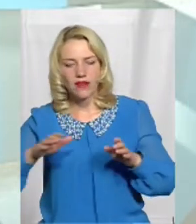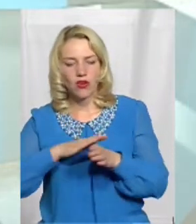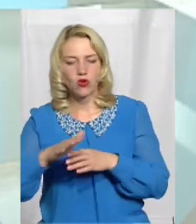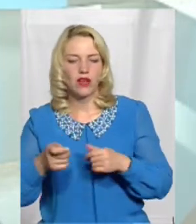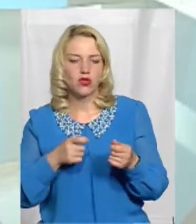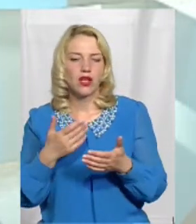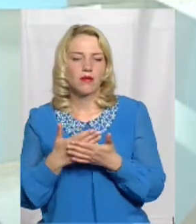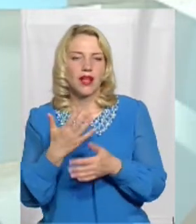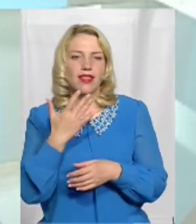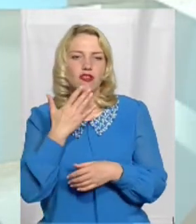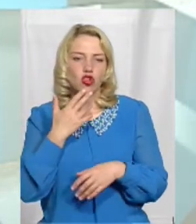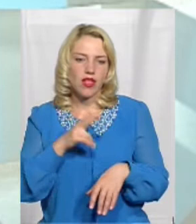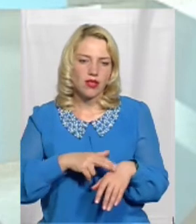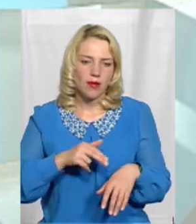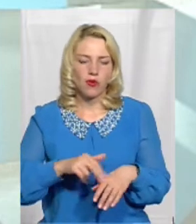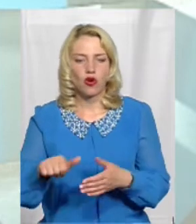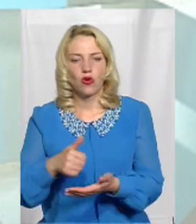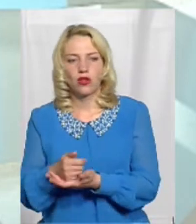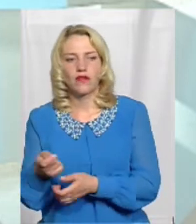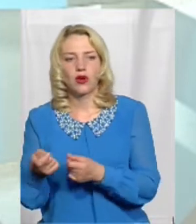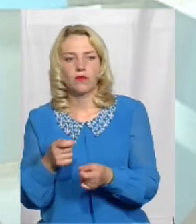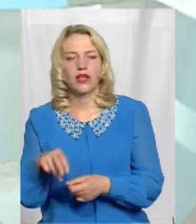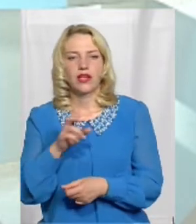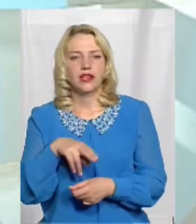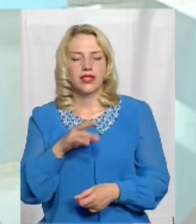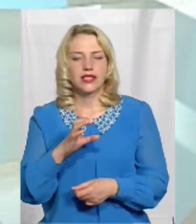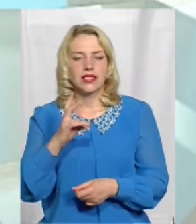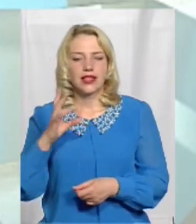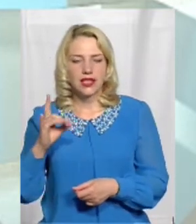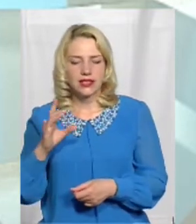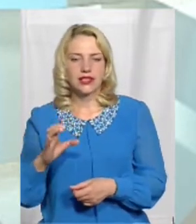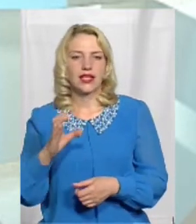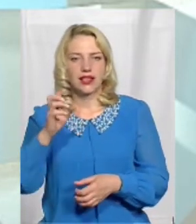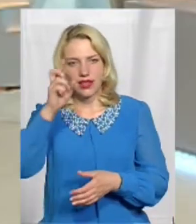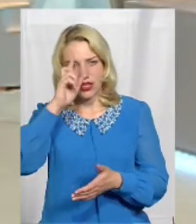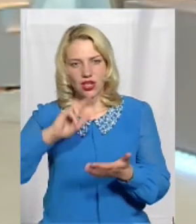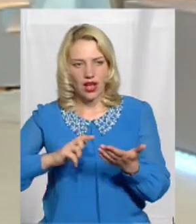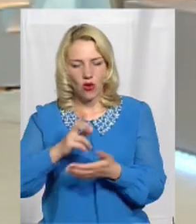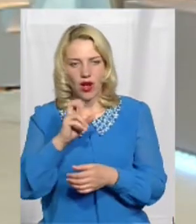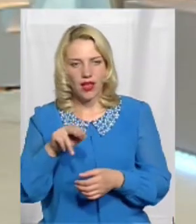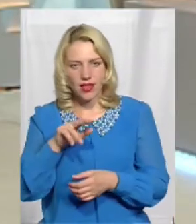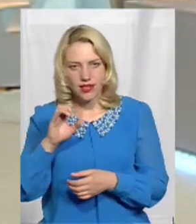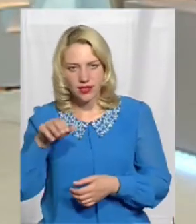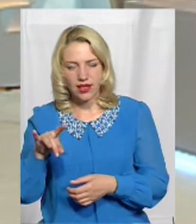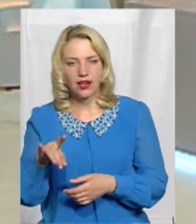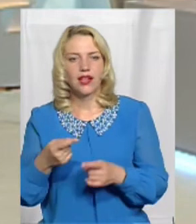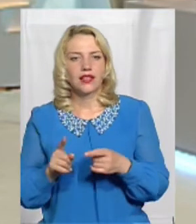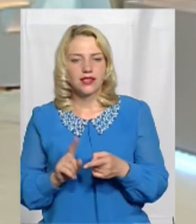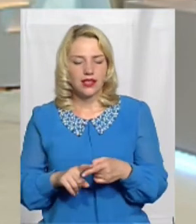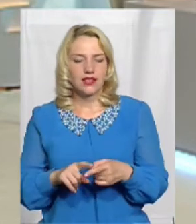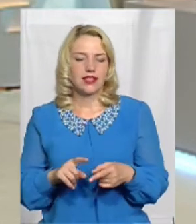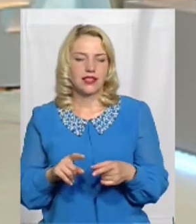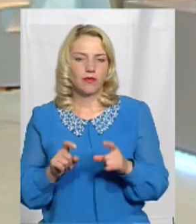як Національної поліції, Головного управління ДСНС, Держгеокадастру Це ті структури, які теж